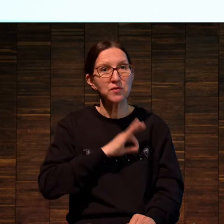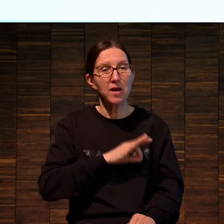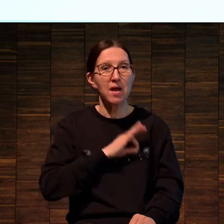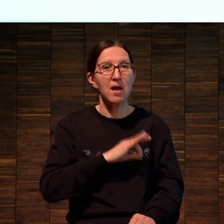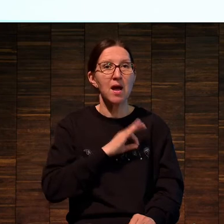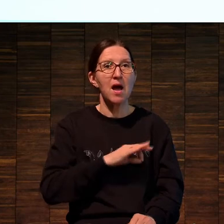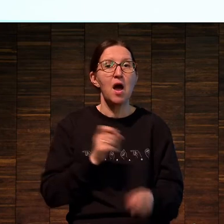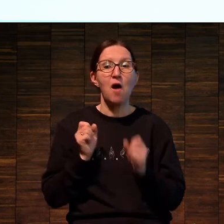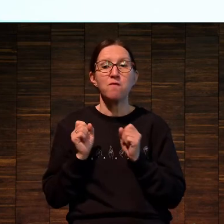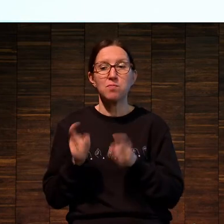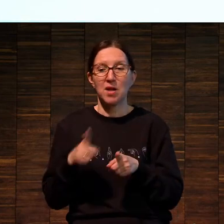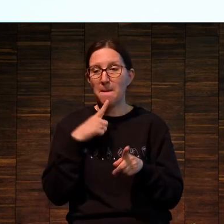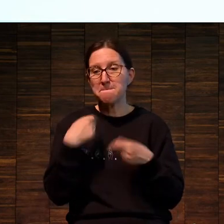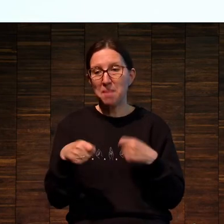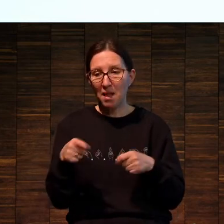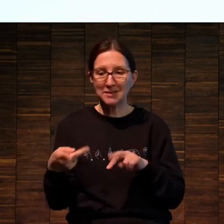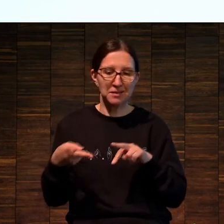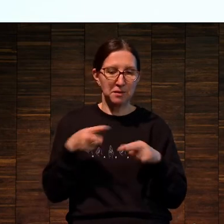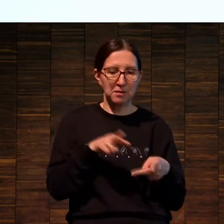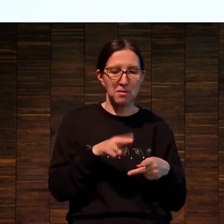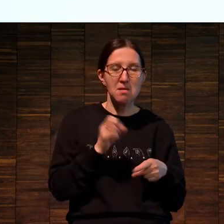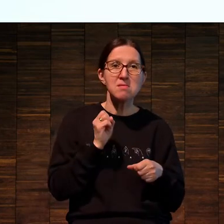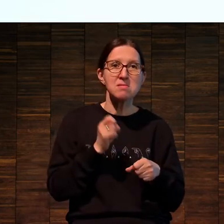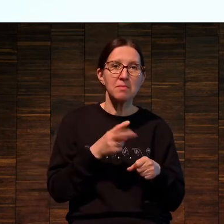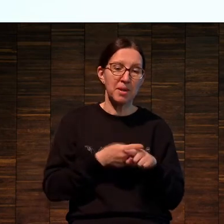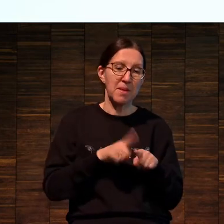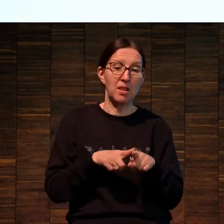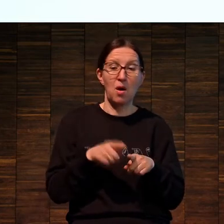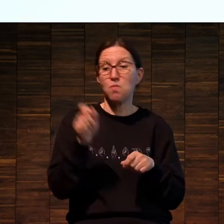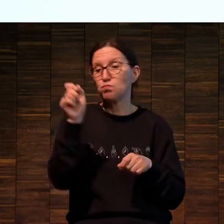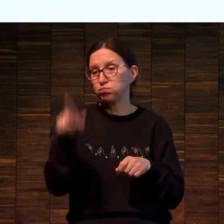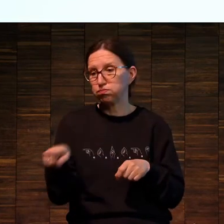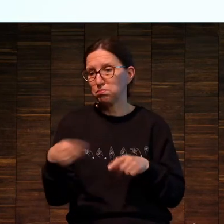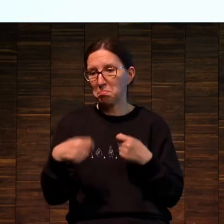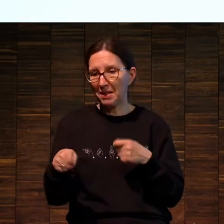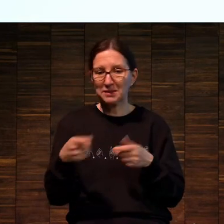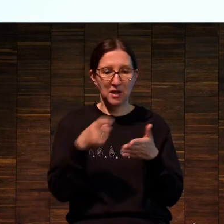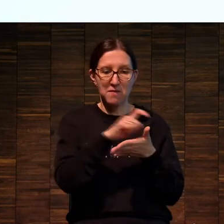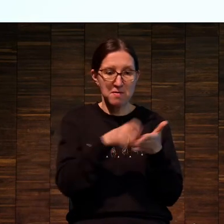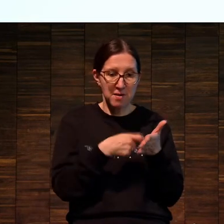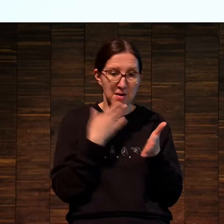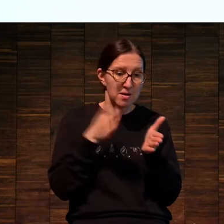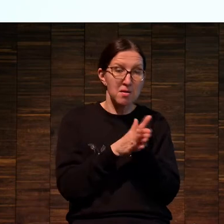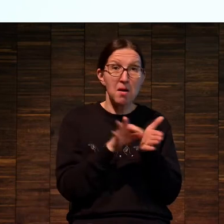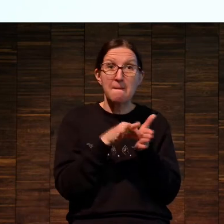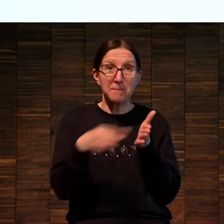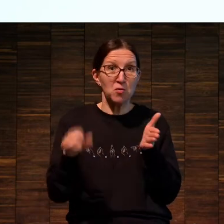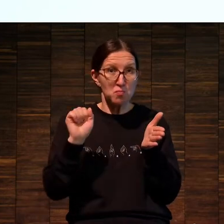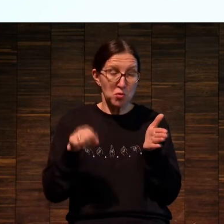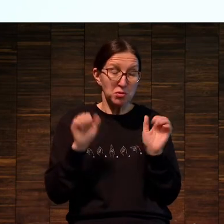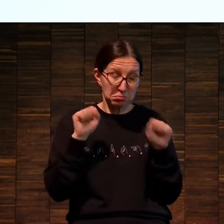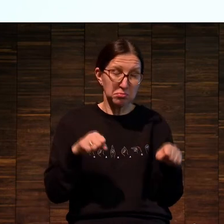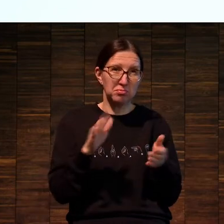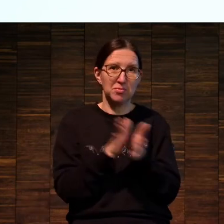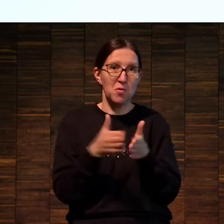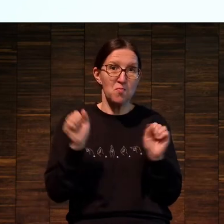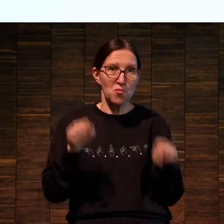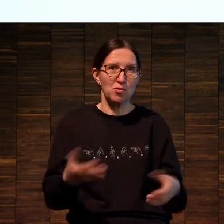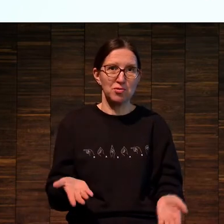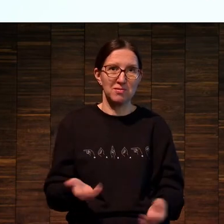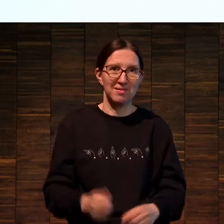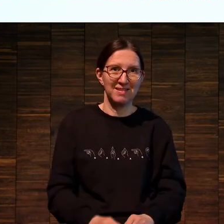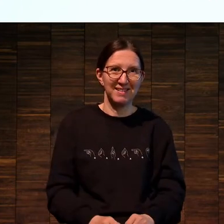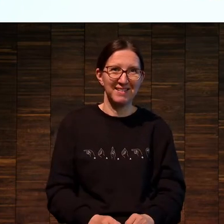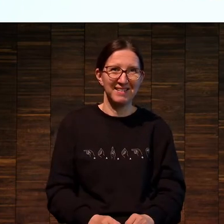пластик как доску, царапать орхотекло и печатать с него, например? Конечно. Все? Исчерпывающе. Мы только этим и